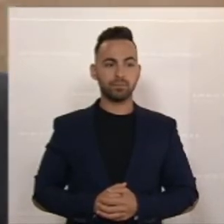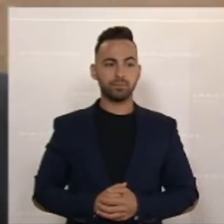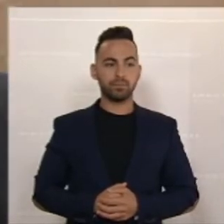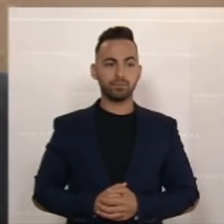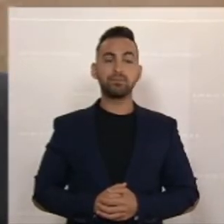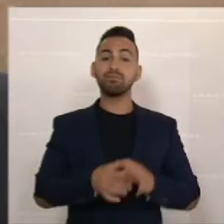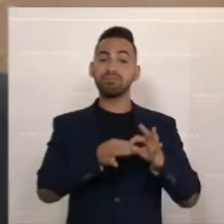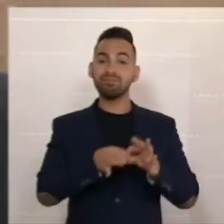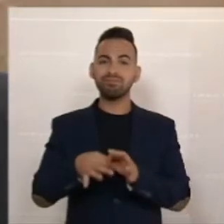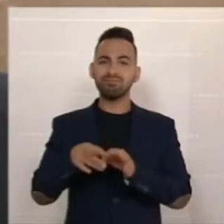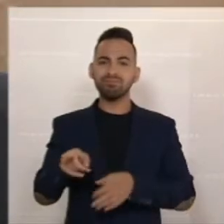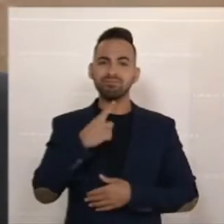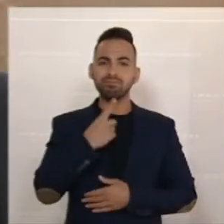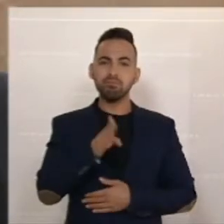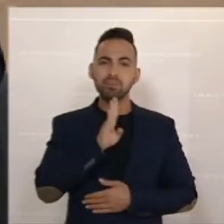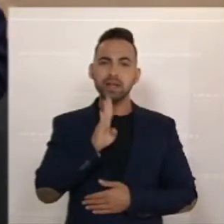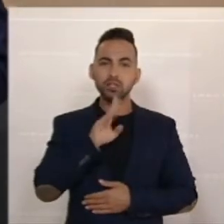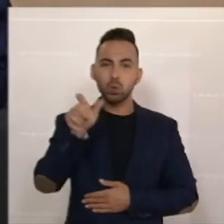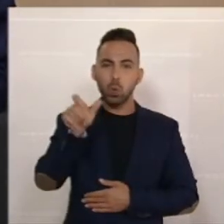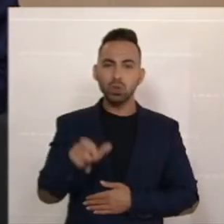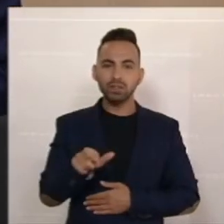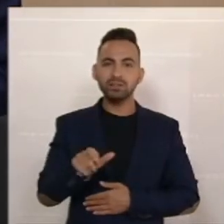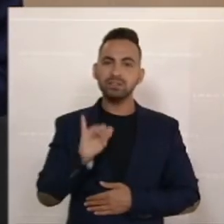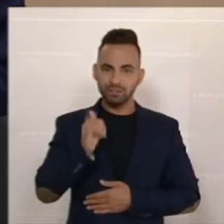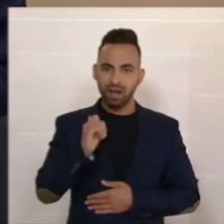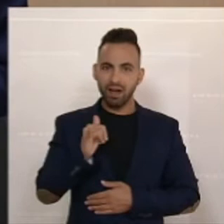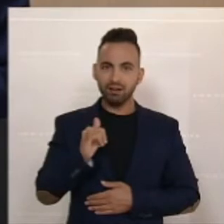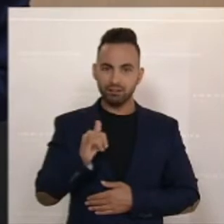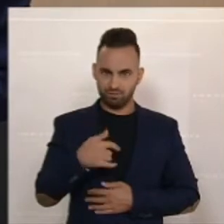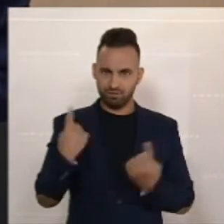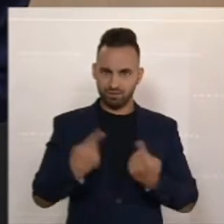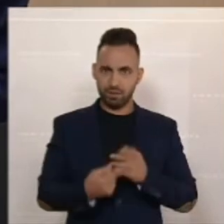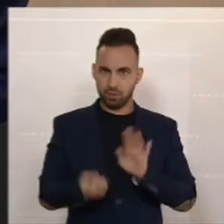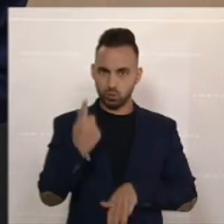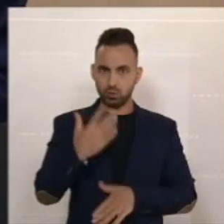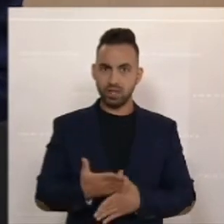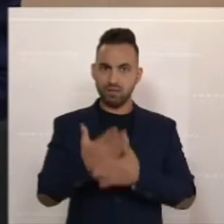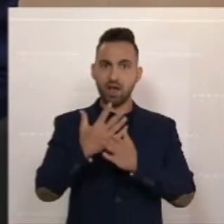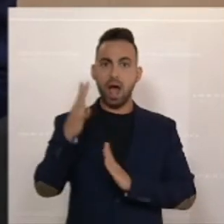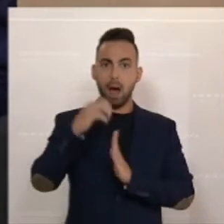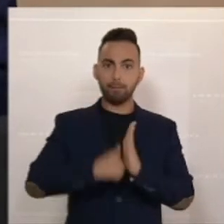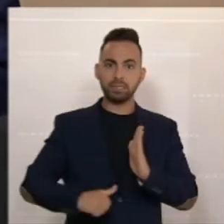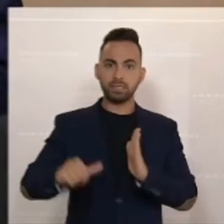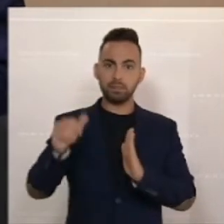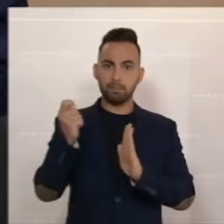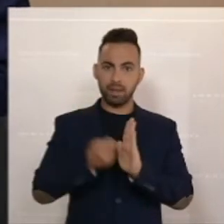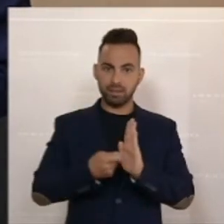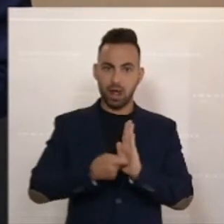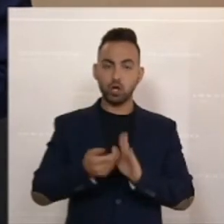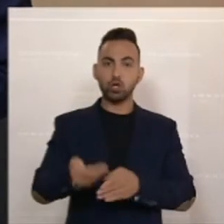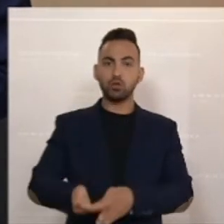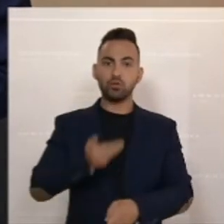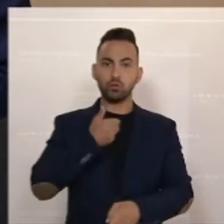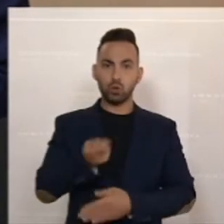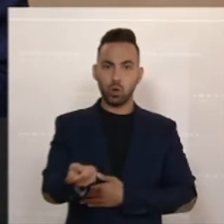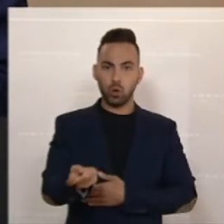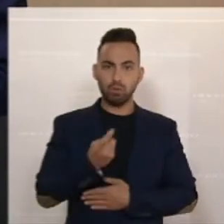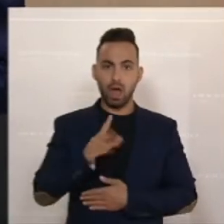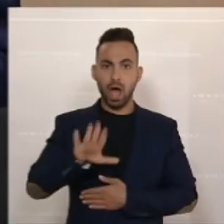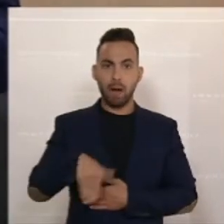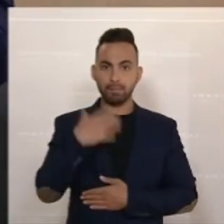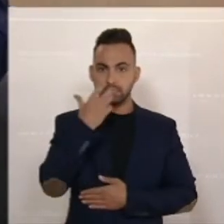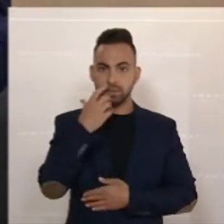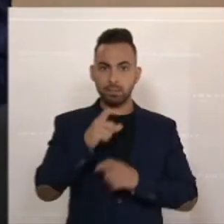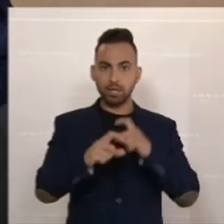Und weil Sie die Pensionistin angesprochen haben, ja, auch da werden wir besonders helfen. Wir werden hier den Absetzbetrag früher geltend machen, ab September